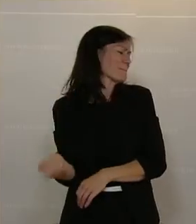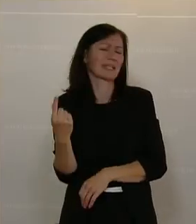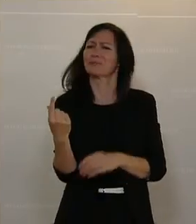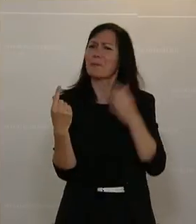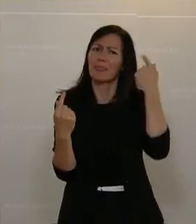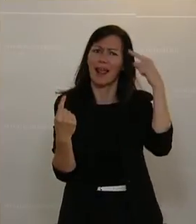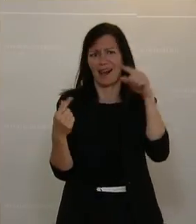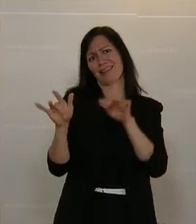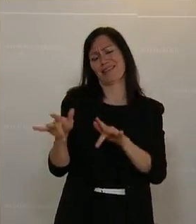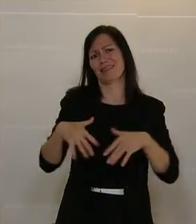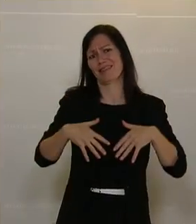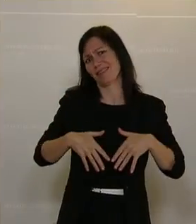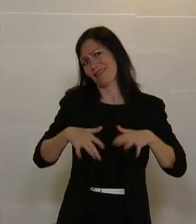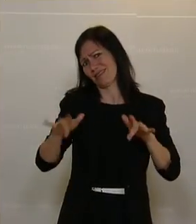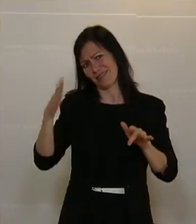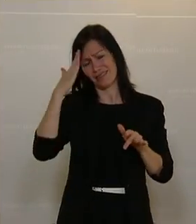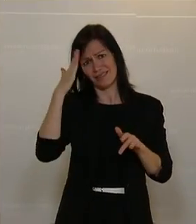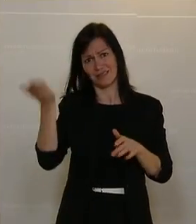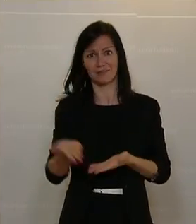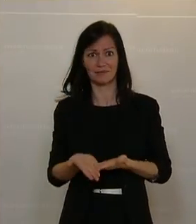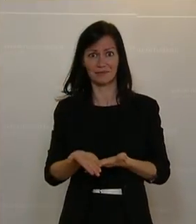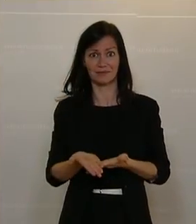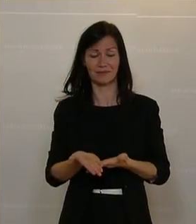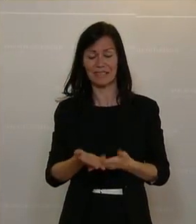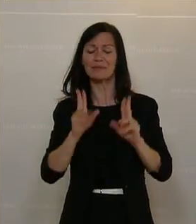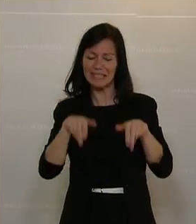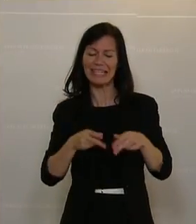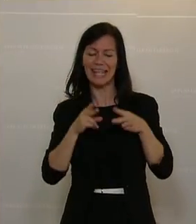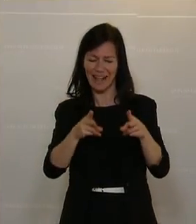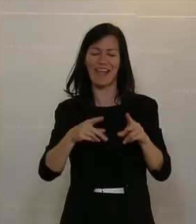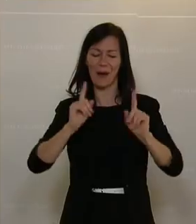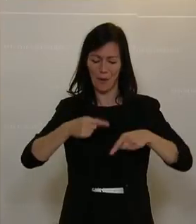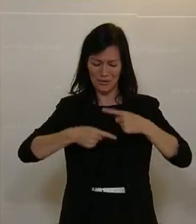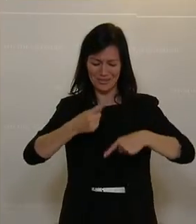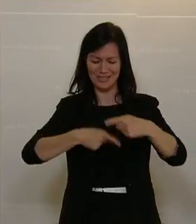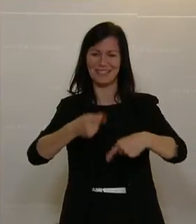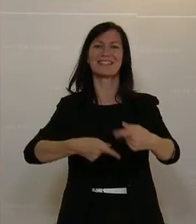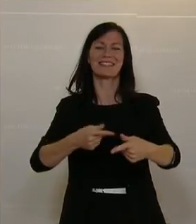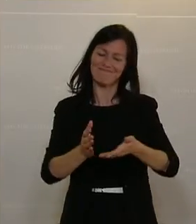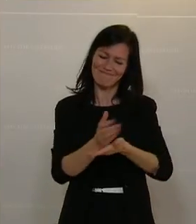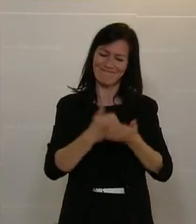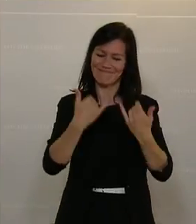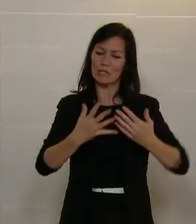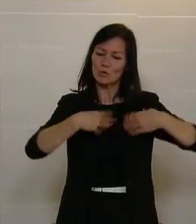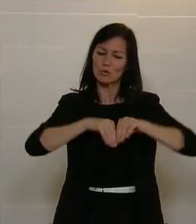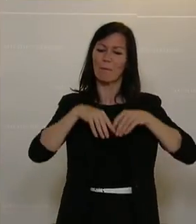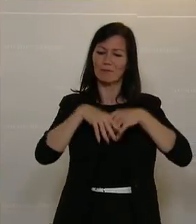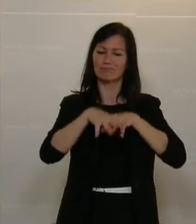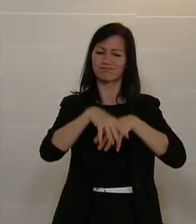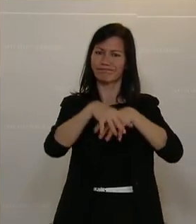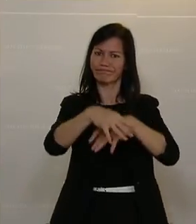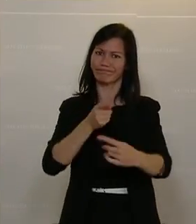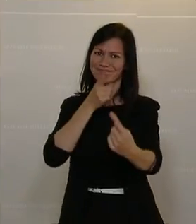besondere Talente haben. Und ich glaube, wir sind da am richtigen Weg. Nützen wir das? Gehen wir diesen Weg gemeinsam weiter?